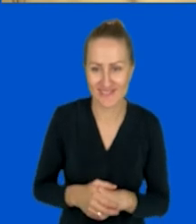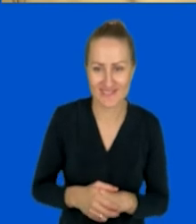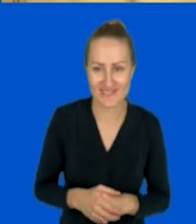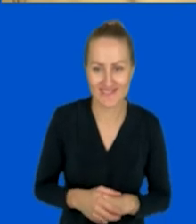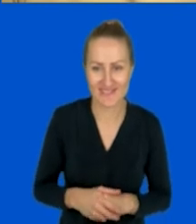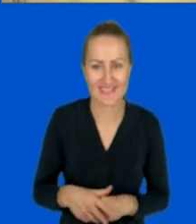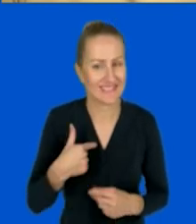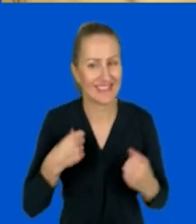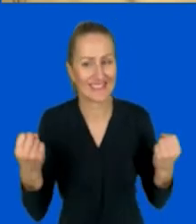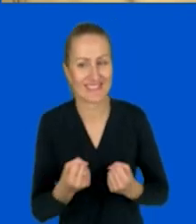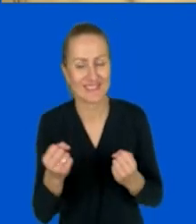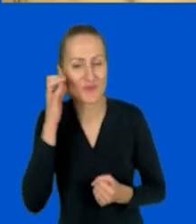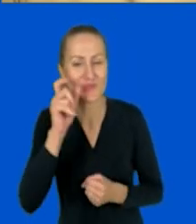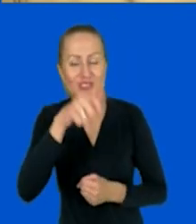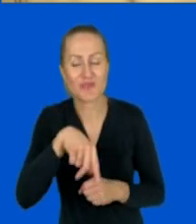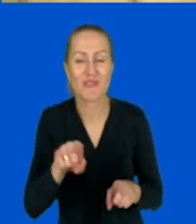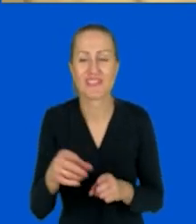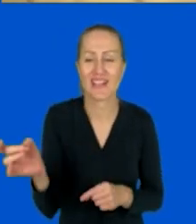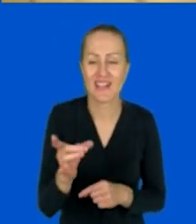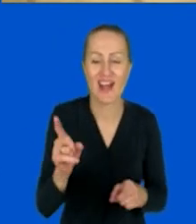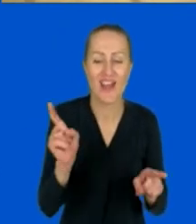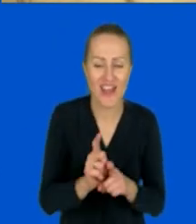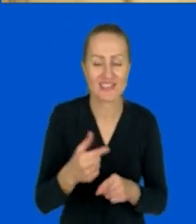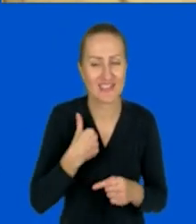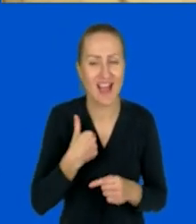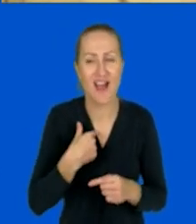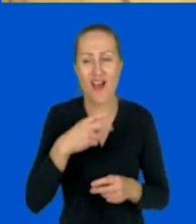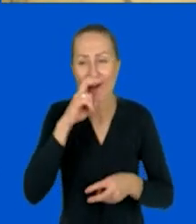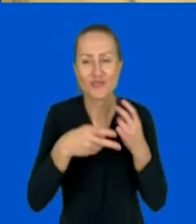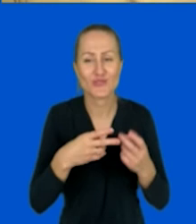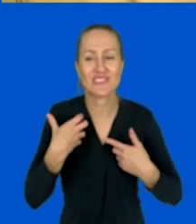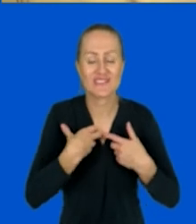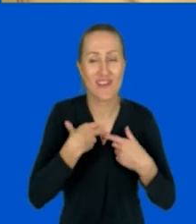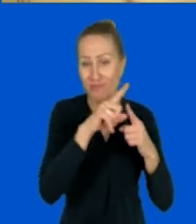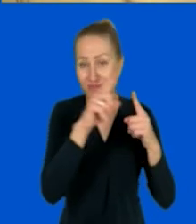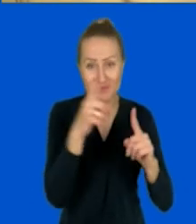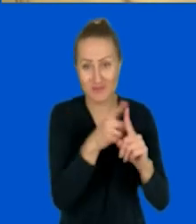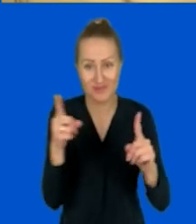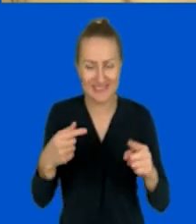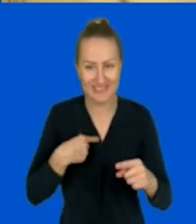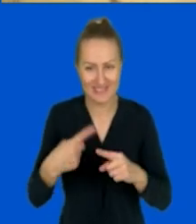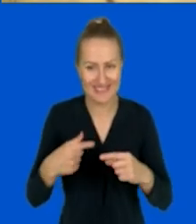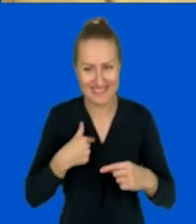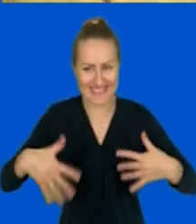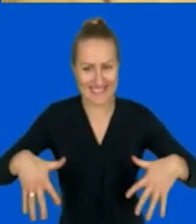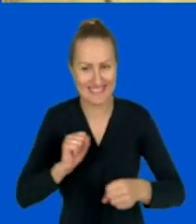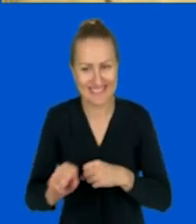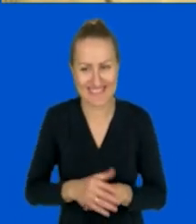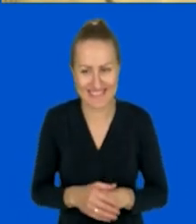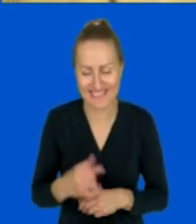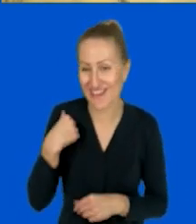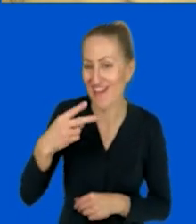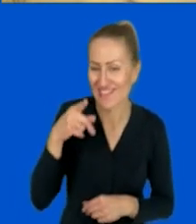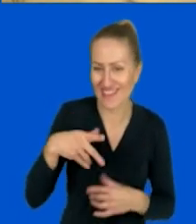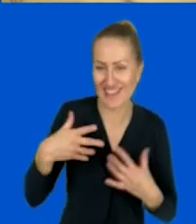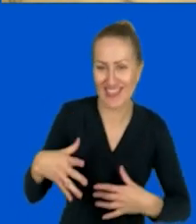Staram się ciebie słuchać, tutaj patrzeć, grać, też patrzę na te uciekające zwierzątka i się trochę denerwuję. No właśnie widzę, bo